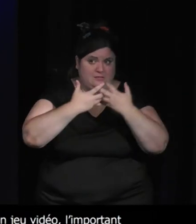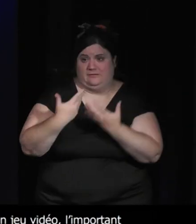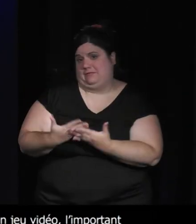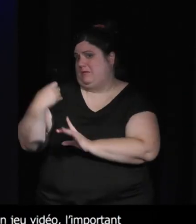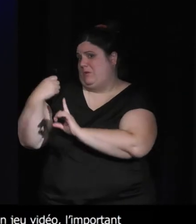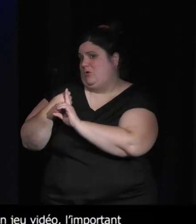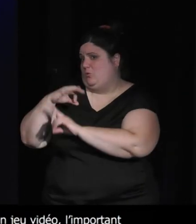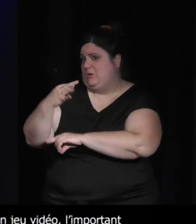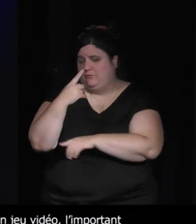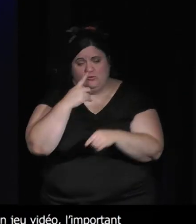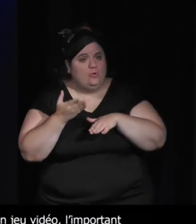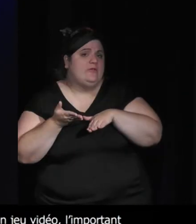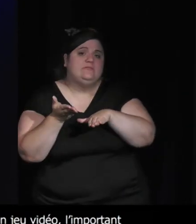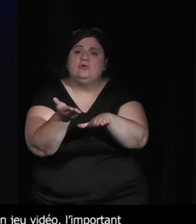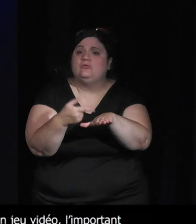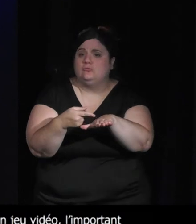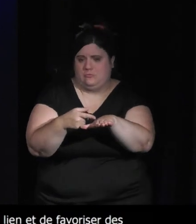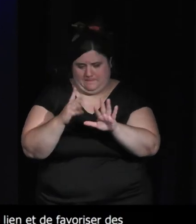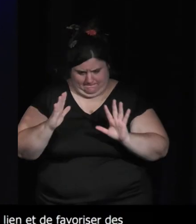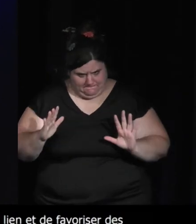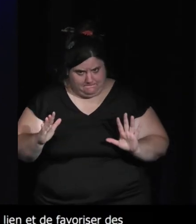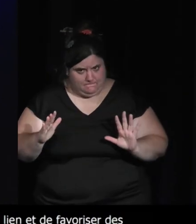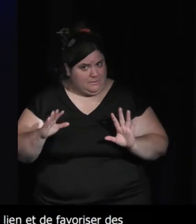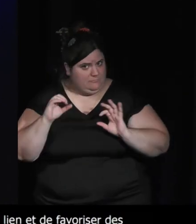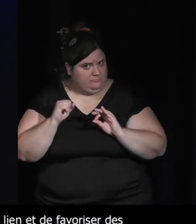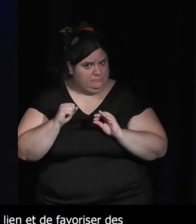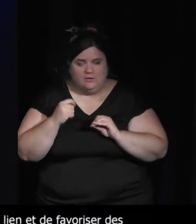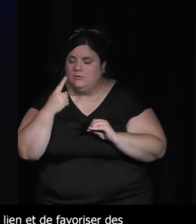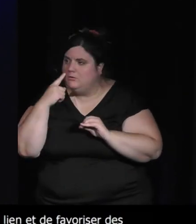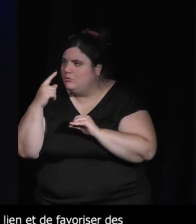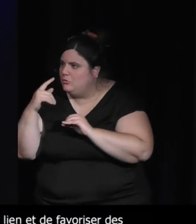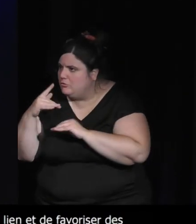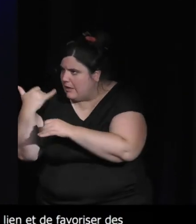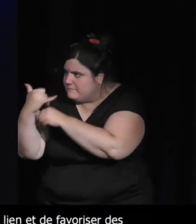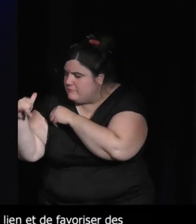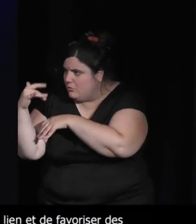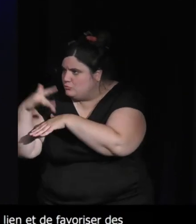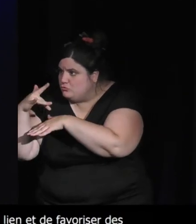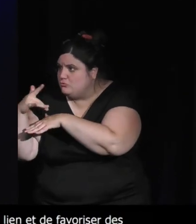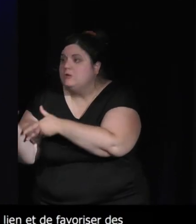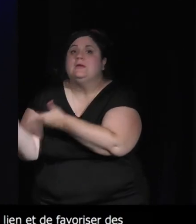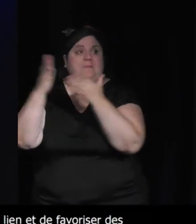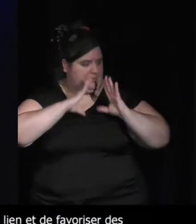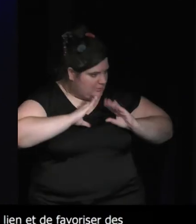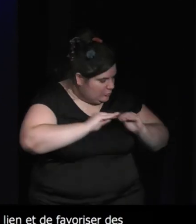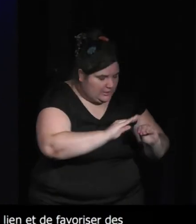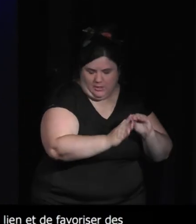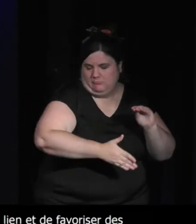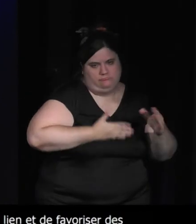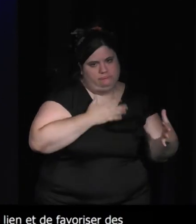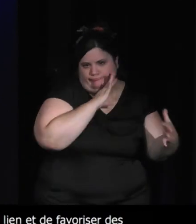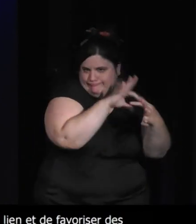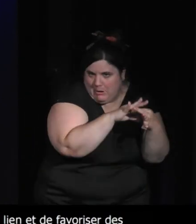considère que la simulation aide à mieux aimer ce qui n'est pas simulé ce qui est la vie propre la vie même